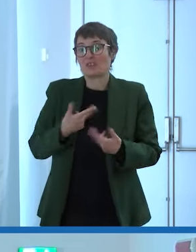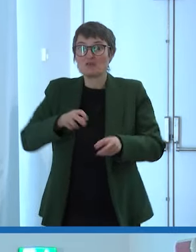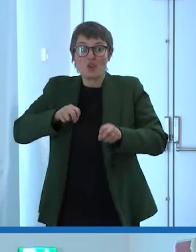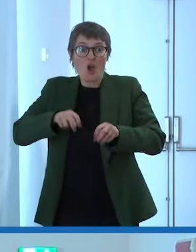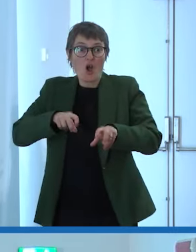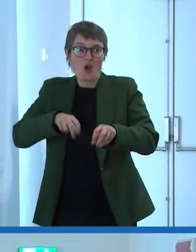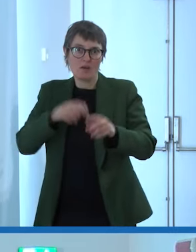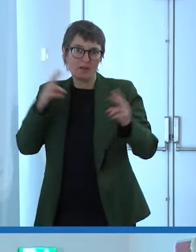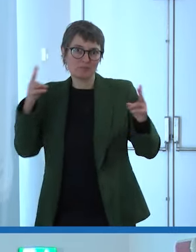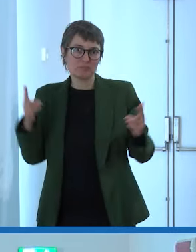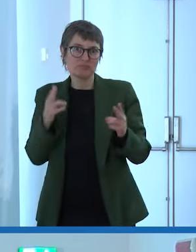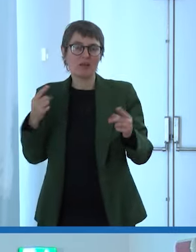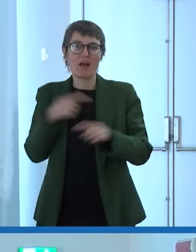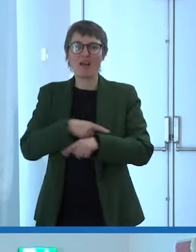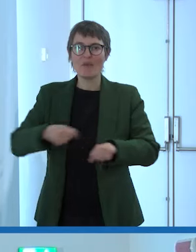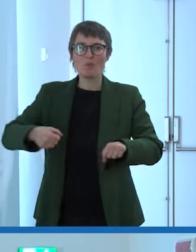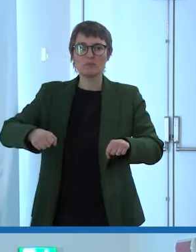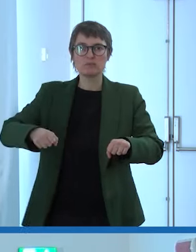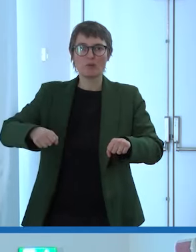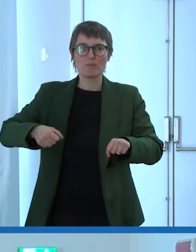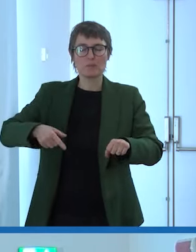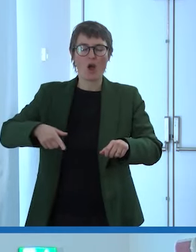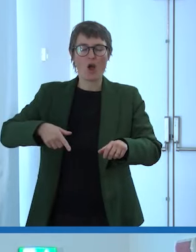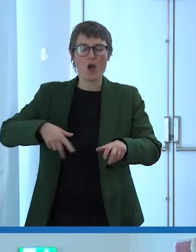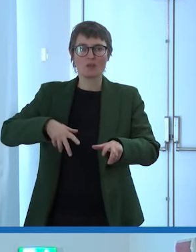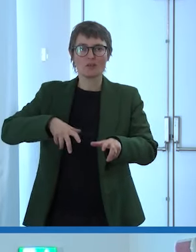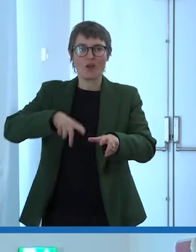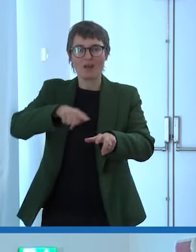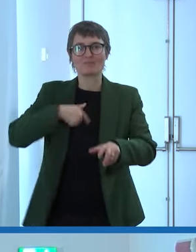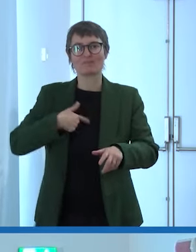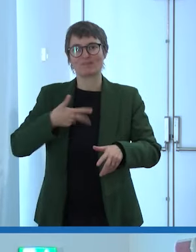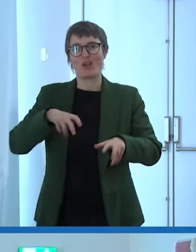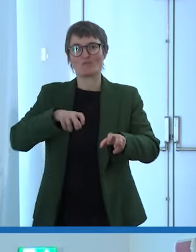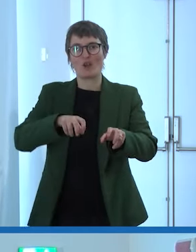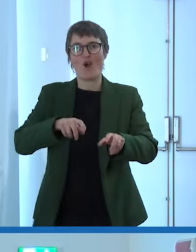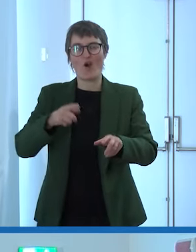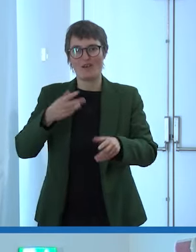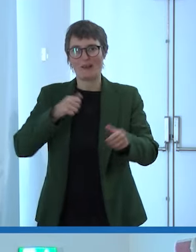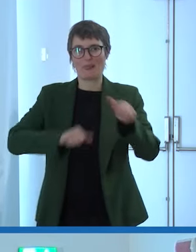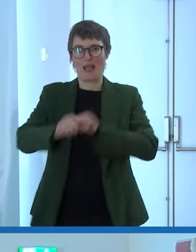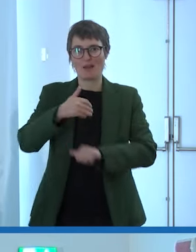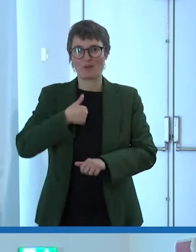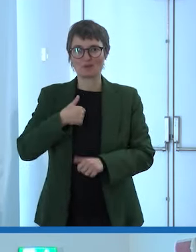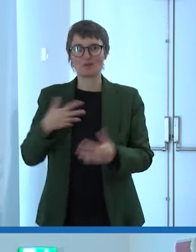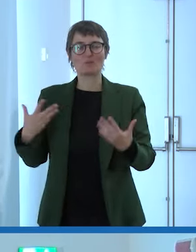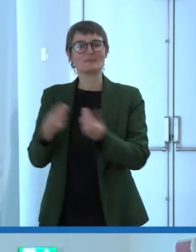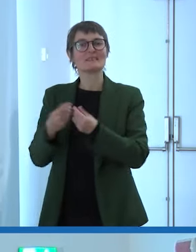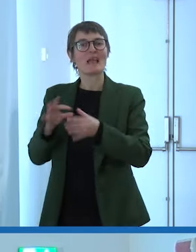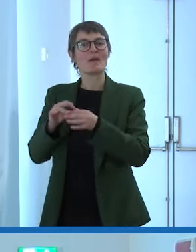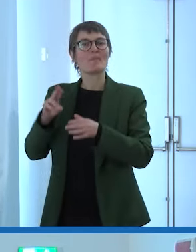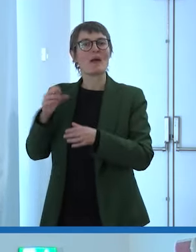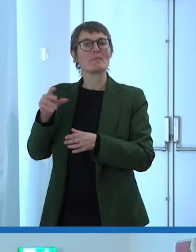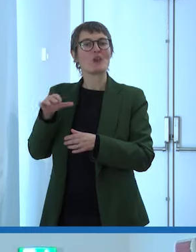moto a correre per me insieme al mio amico Rosario entriamo con le moto in ospedale e cerchiamo di